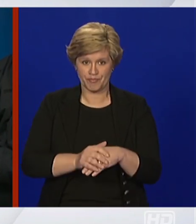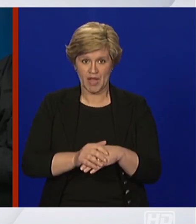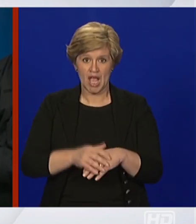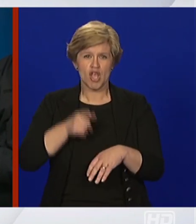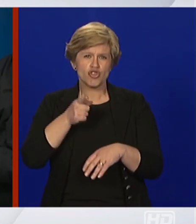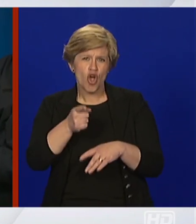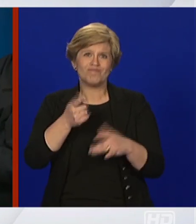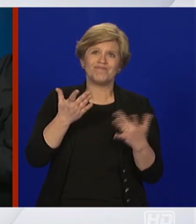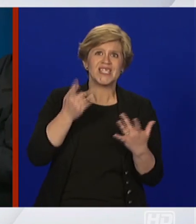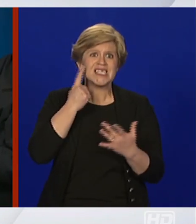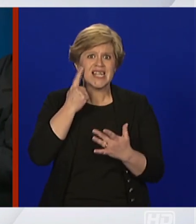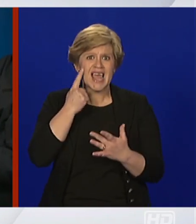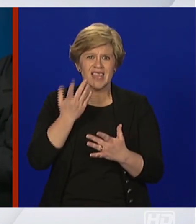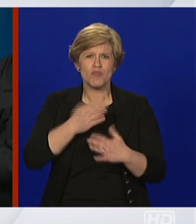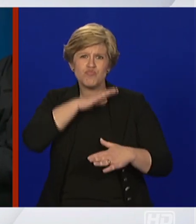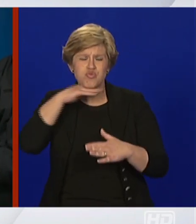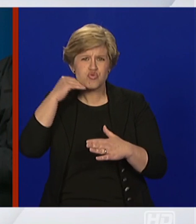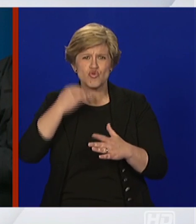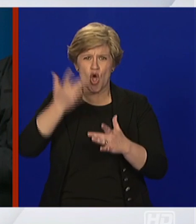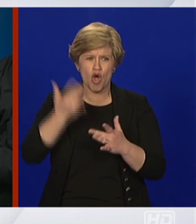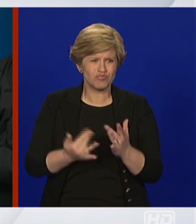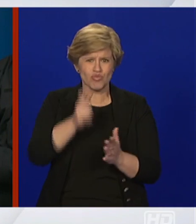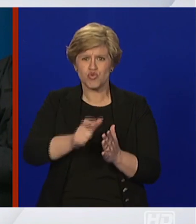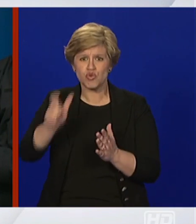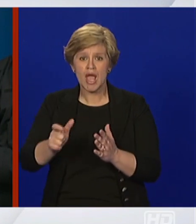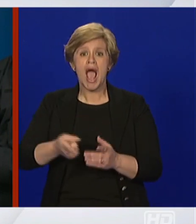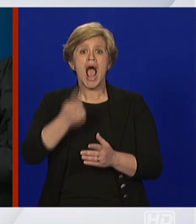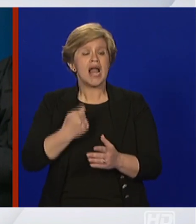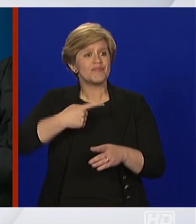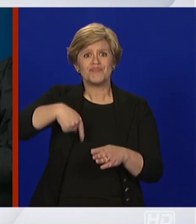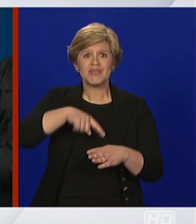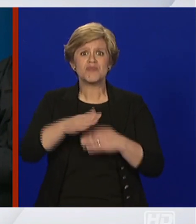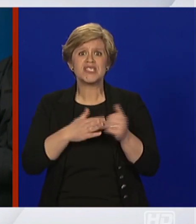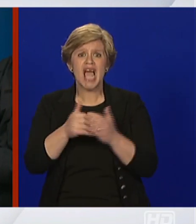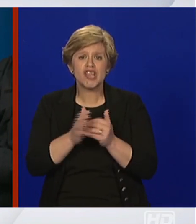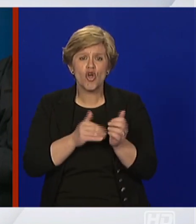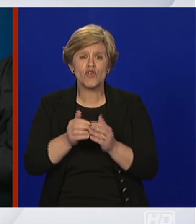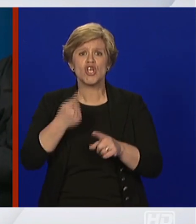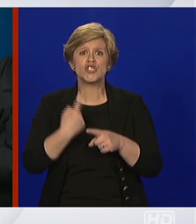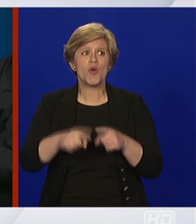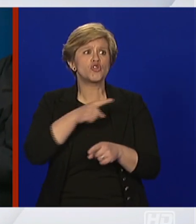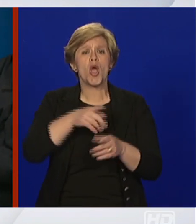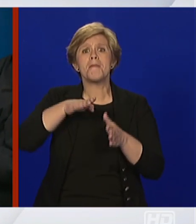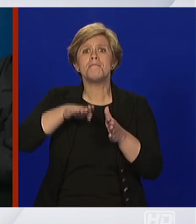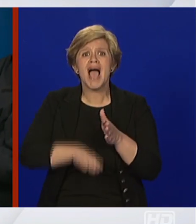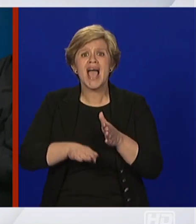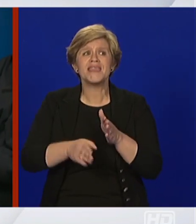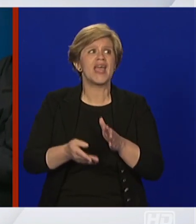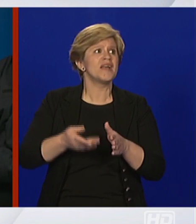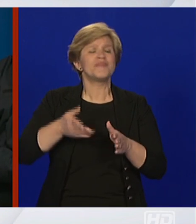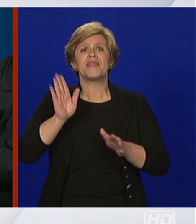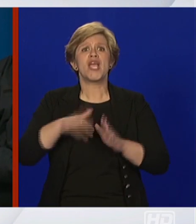velika, ipak smo u ovom trenutku zadovoljni, jer je nešto čak i manje od onog što smo očekivali. Ukupno je testirano